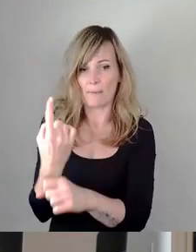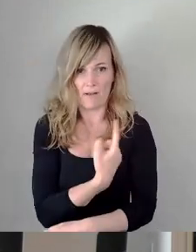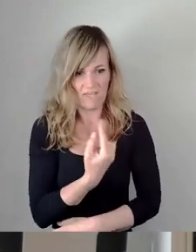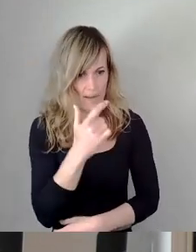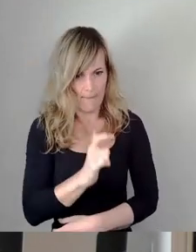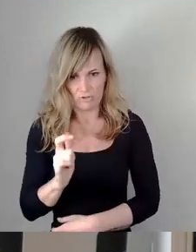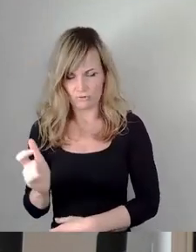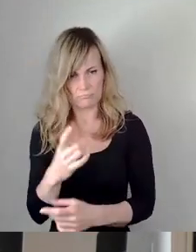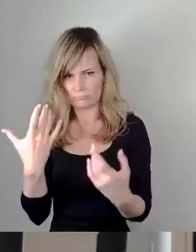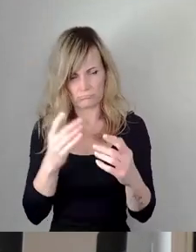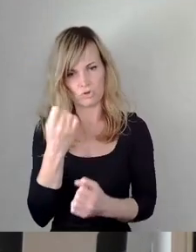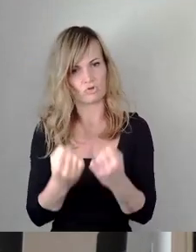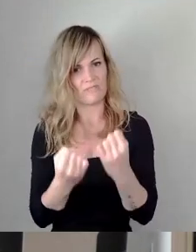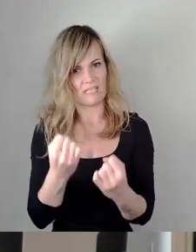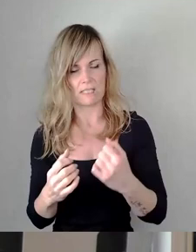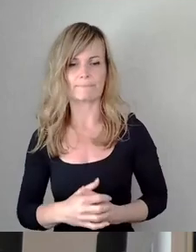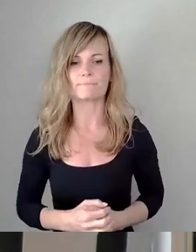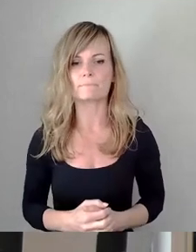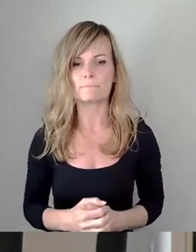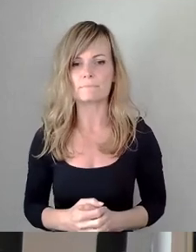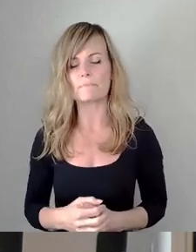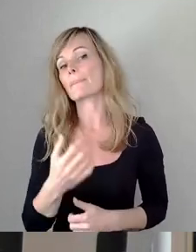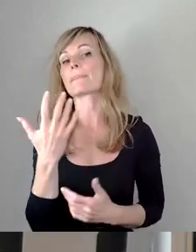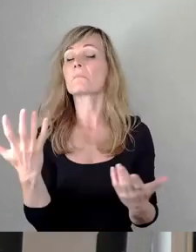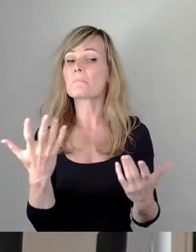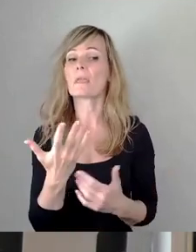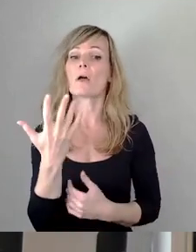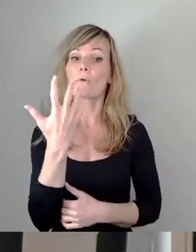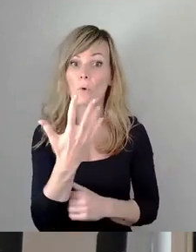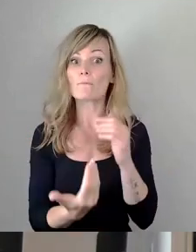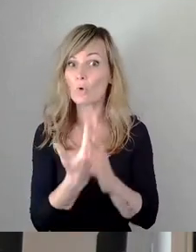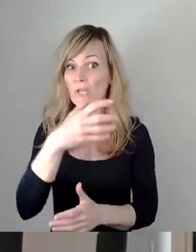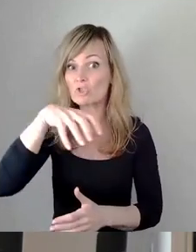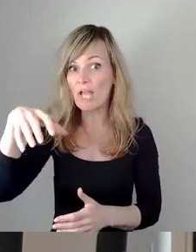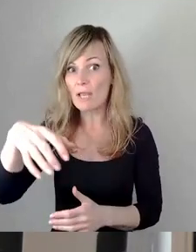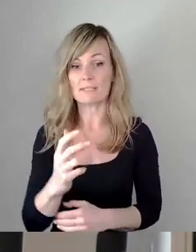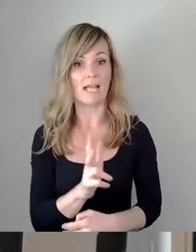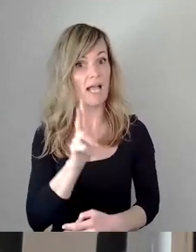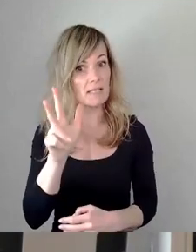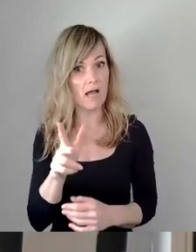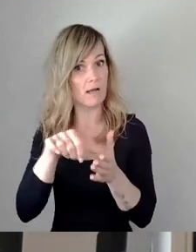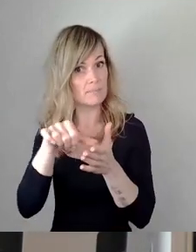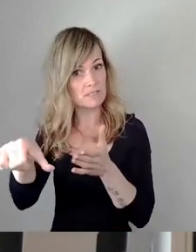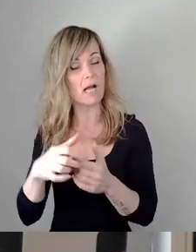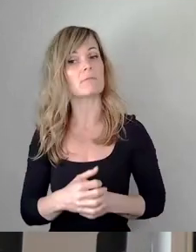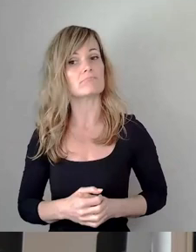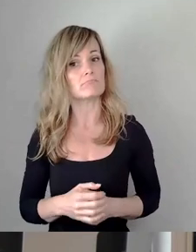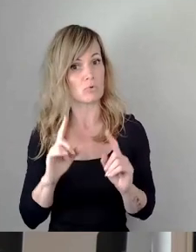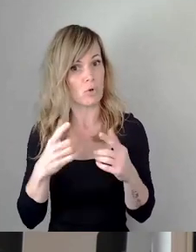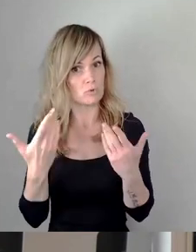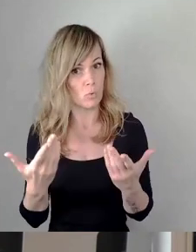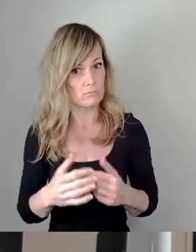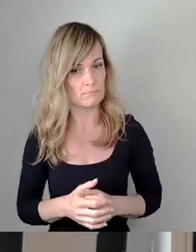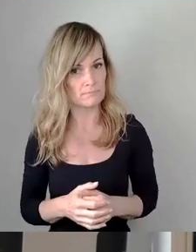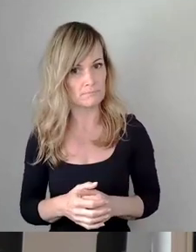Was wird angepriesen? Ja, fünf neue Stellen würden wir kriegen, die bezahlt werden würden, drei Jahre lang, also Förderkulisse